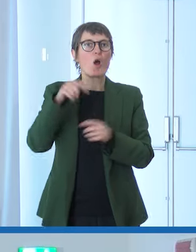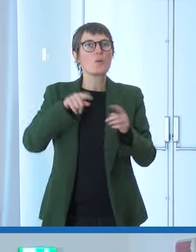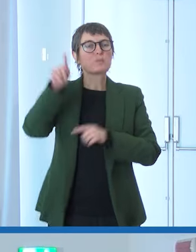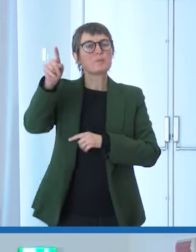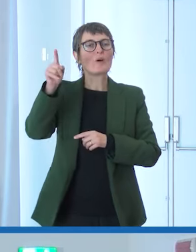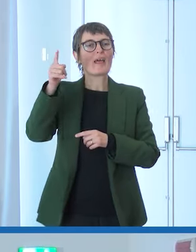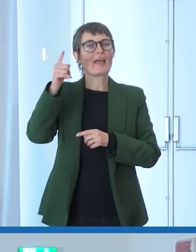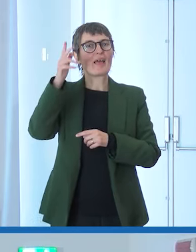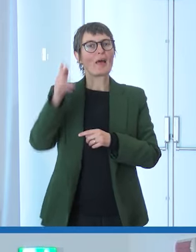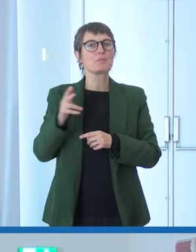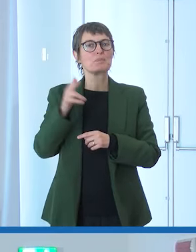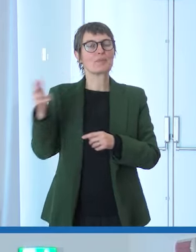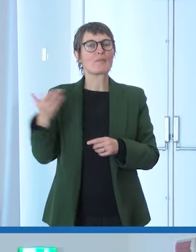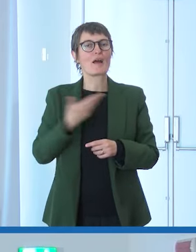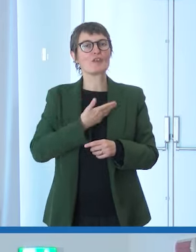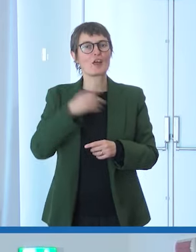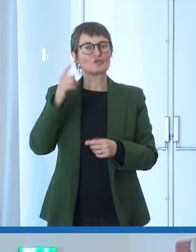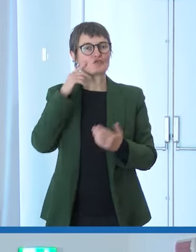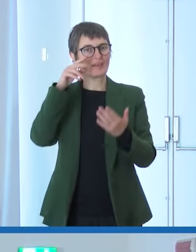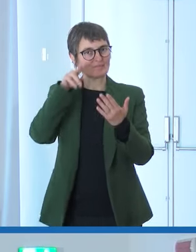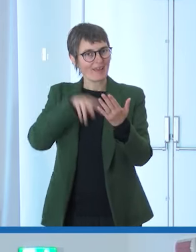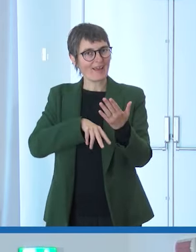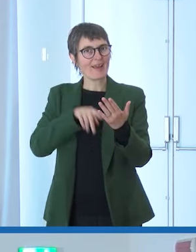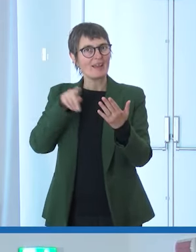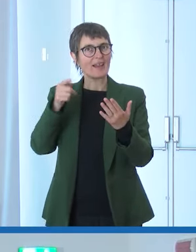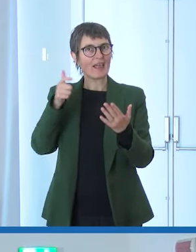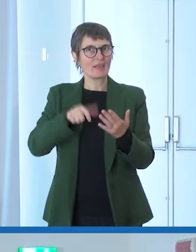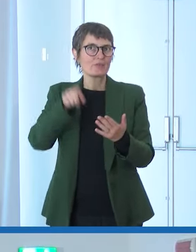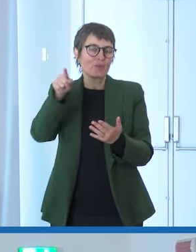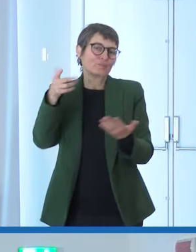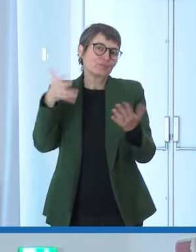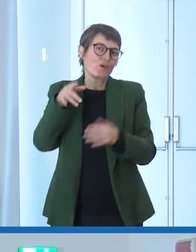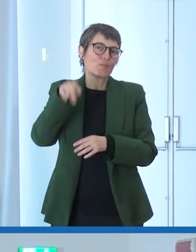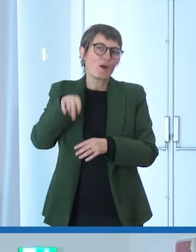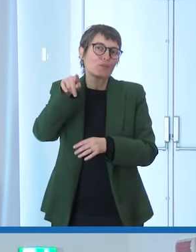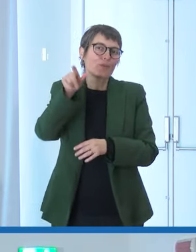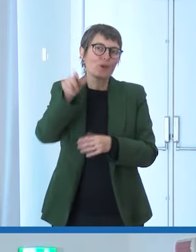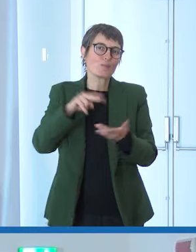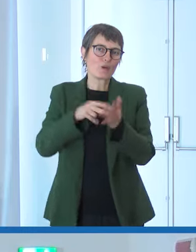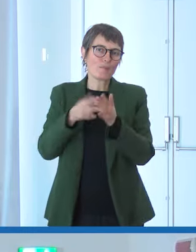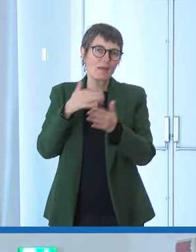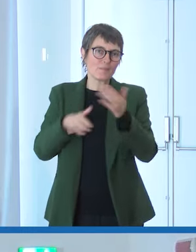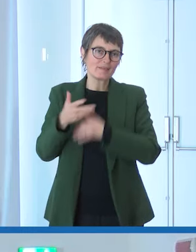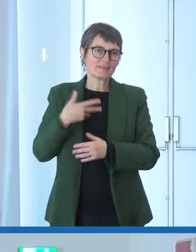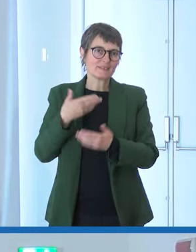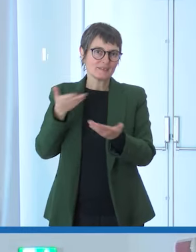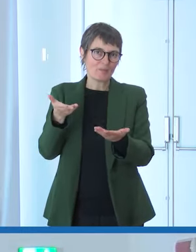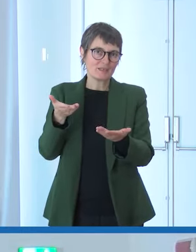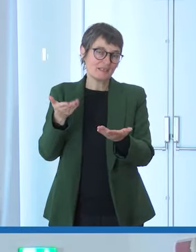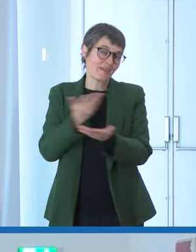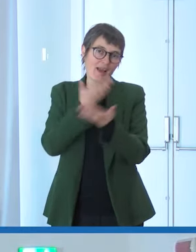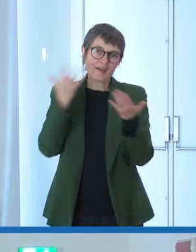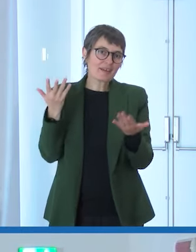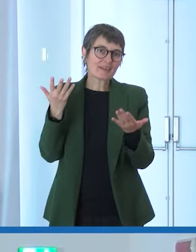Francesco perché voi vedete negli ultimi tempi anche lui ha problemi di disabilità perché poi siamo tutti quanti sotto il cielo anche il Papa può avere